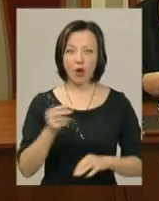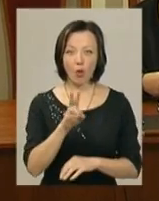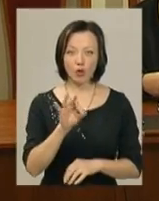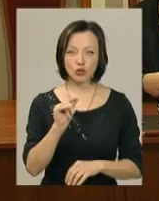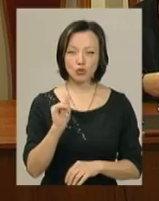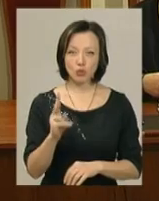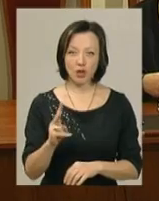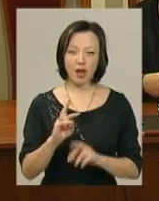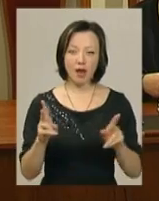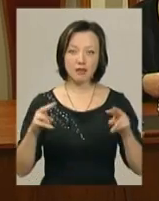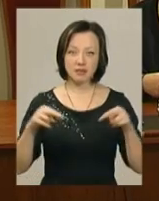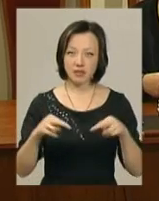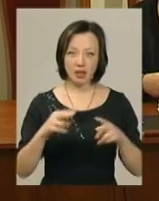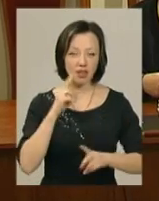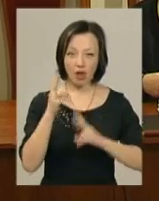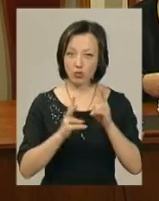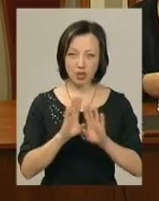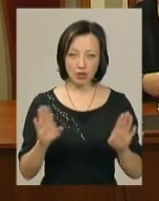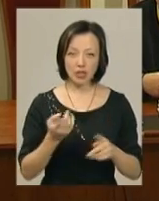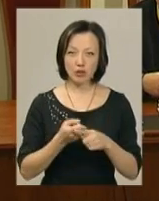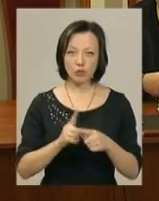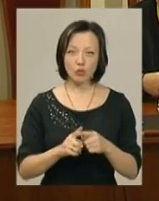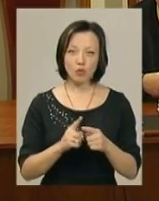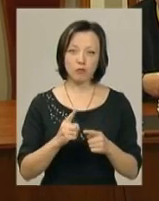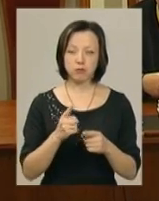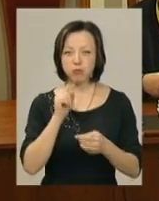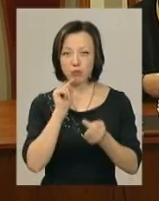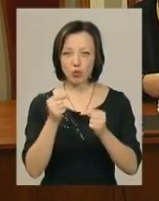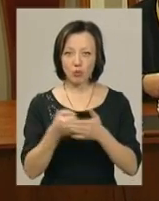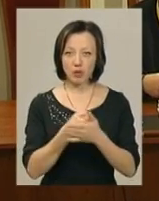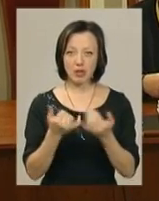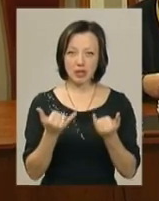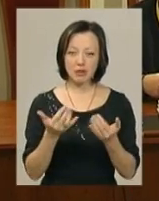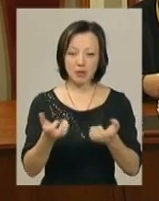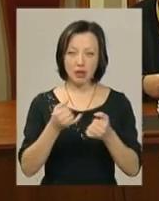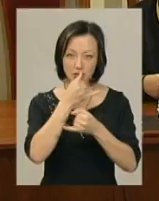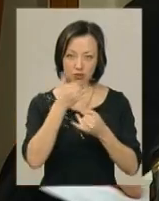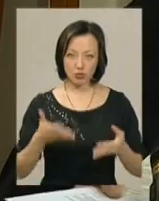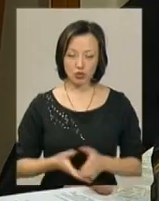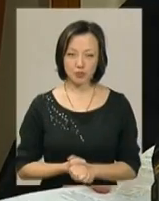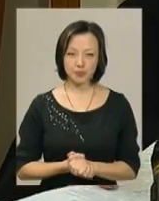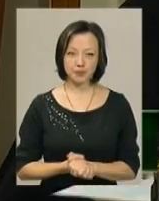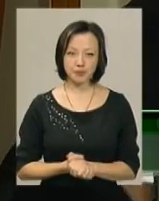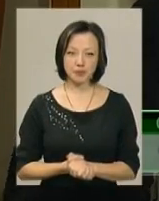Корнійчука у якості свідка не оскаржувала, тому заперечення у вигляді клопотання нині прийняти не може.